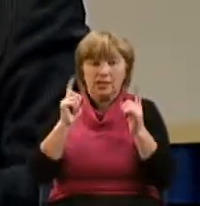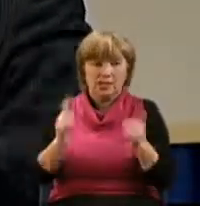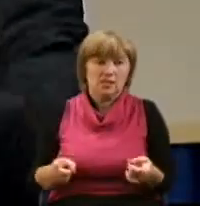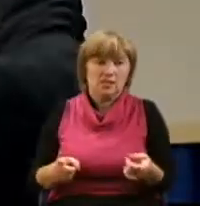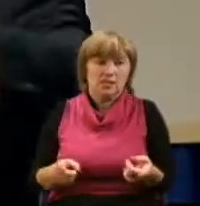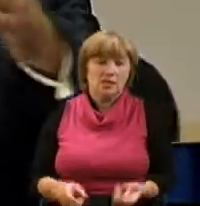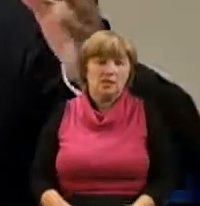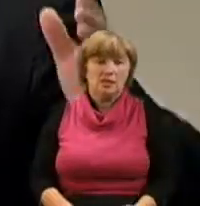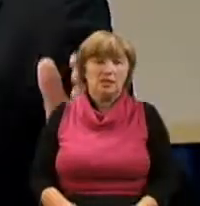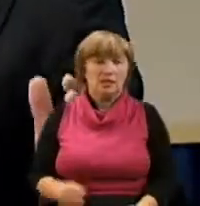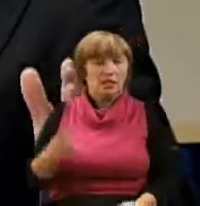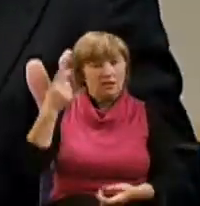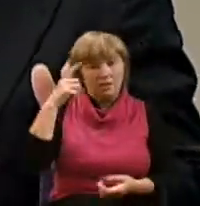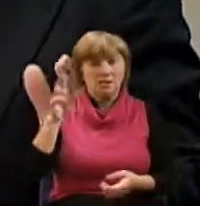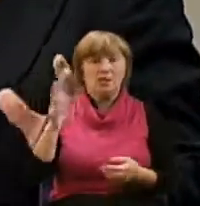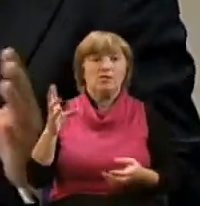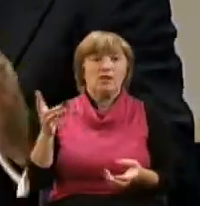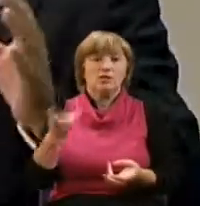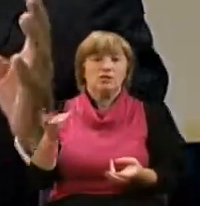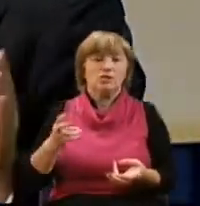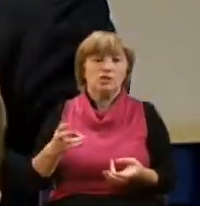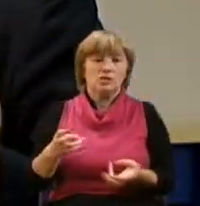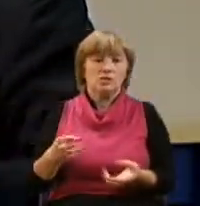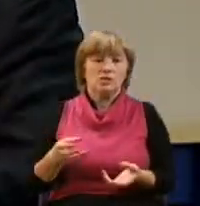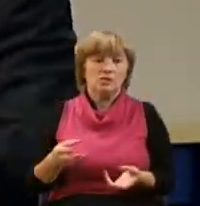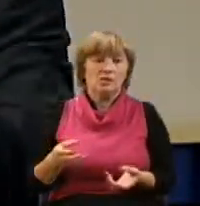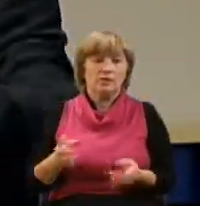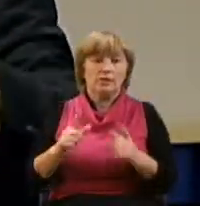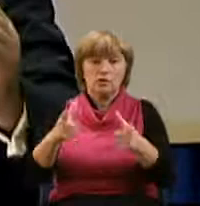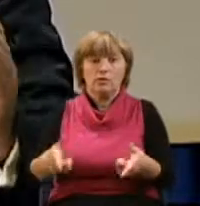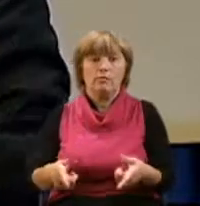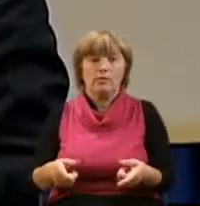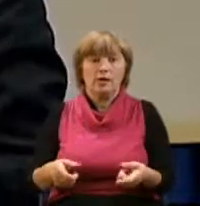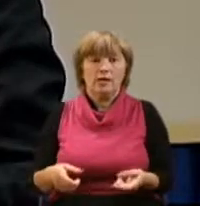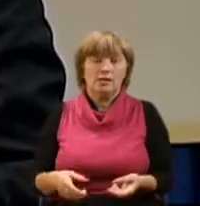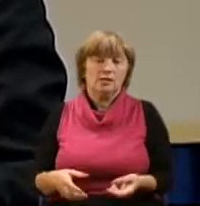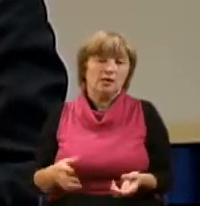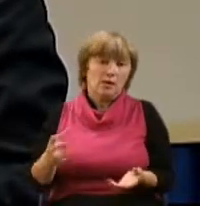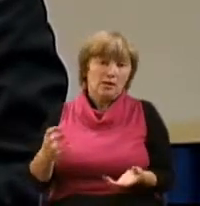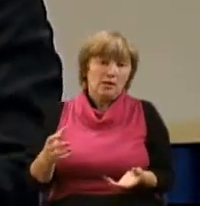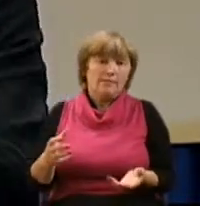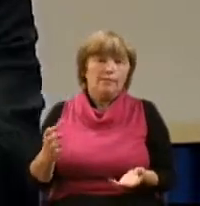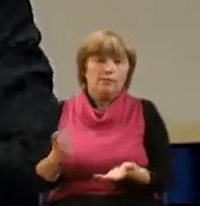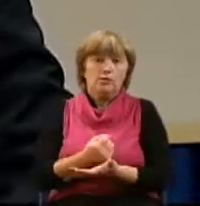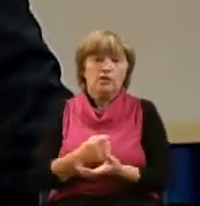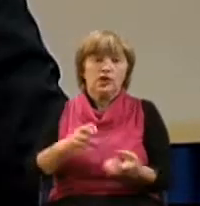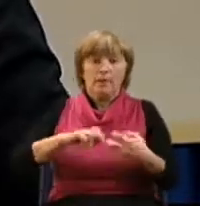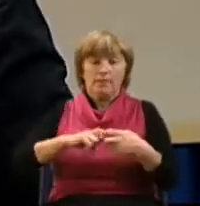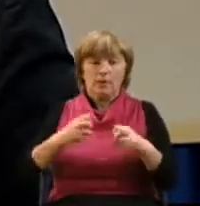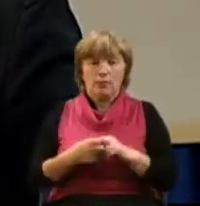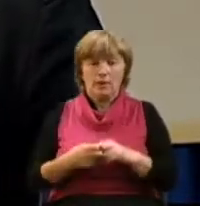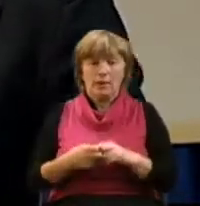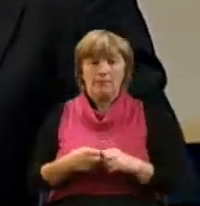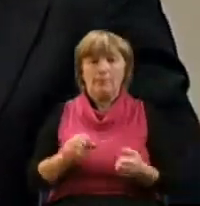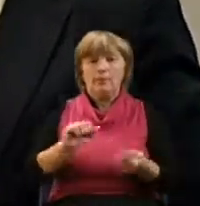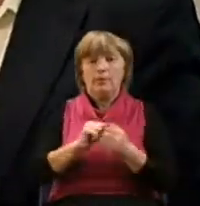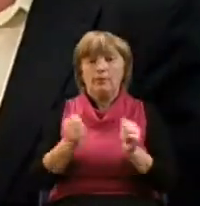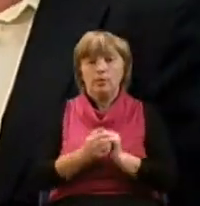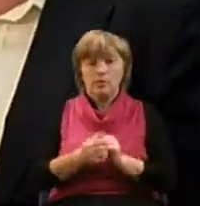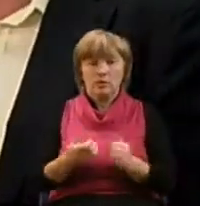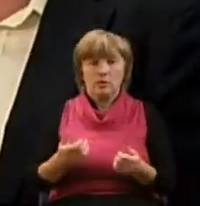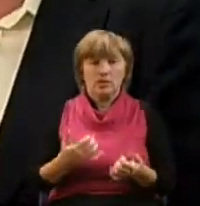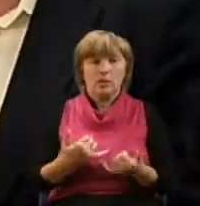нужно, в результате находятся в несвободе, испытывают определенные проблемы. И Петр для нас является хорошим